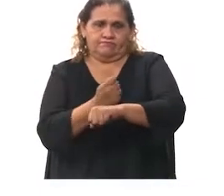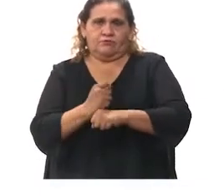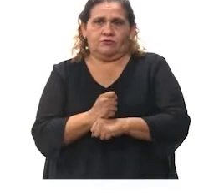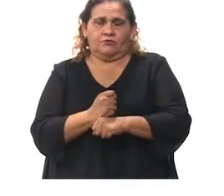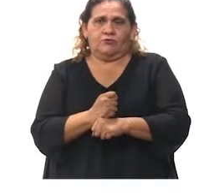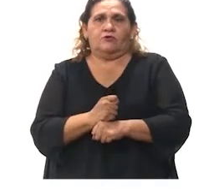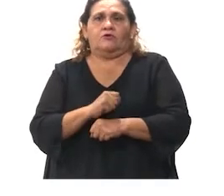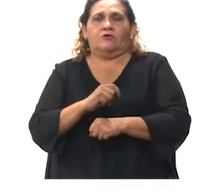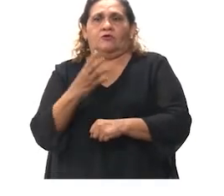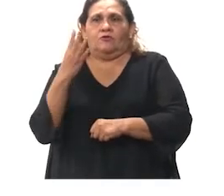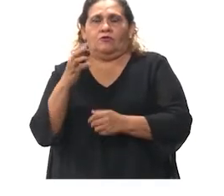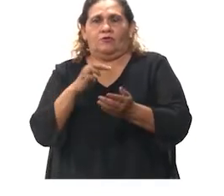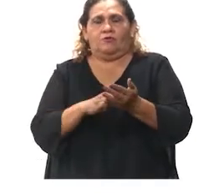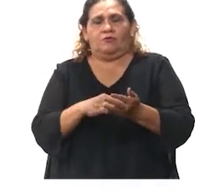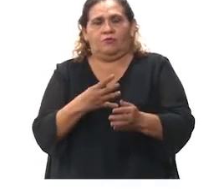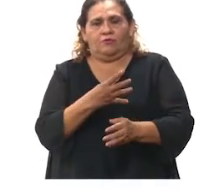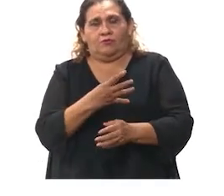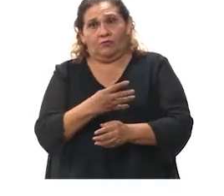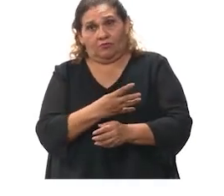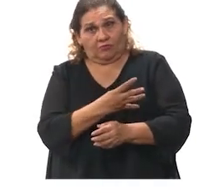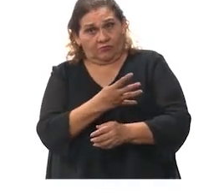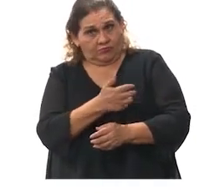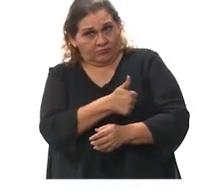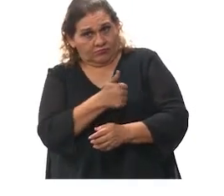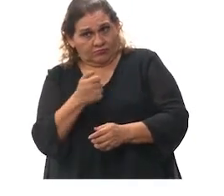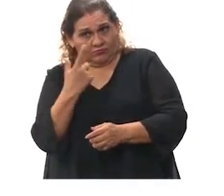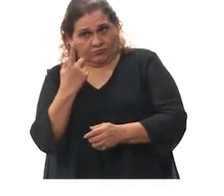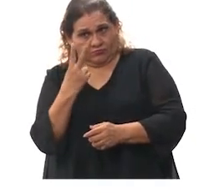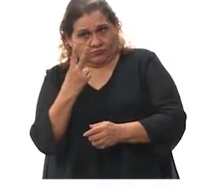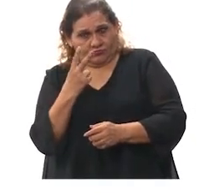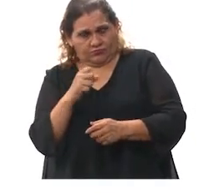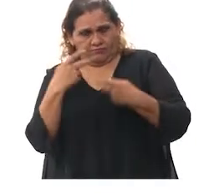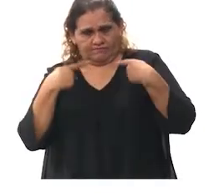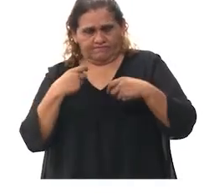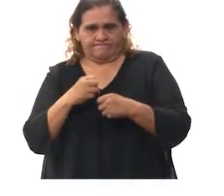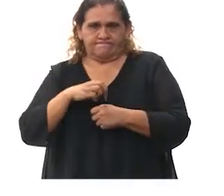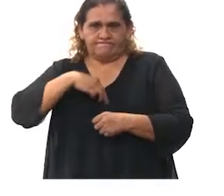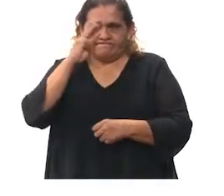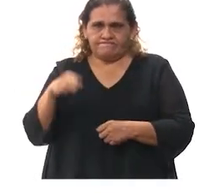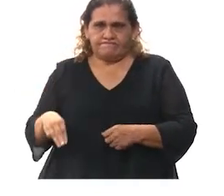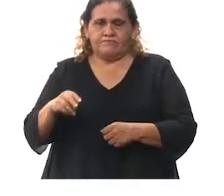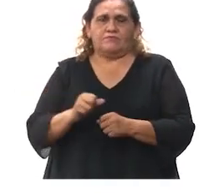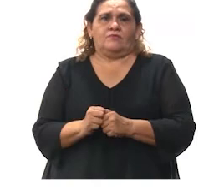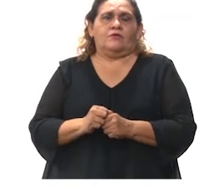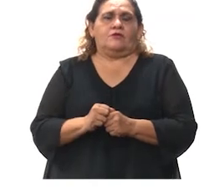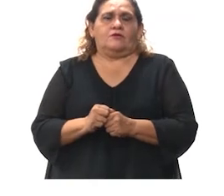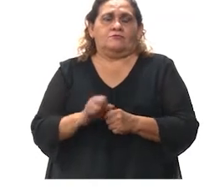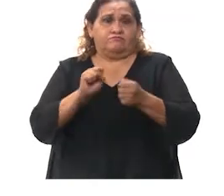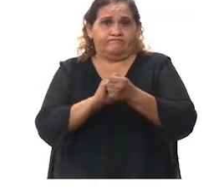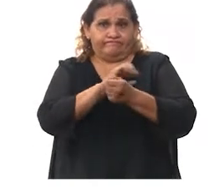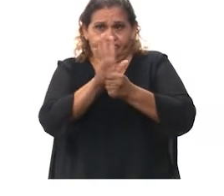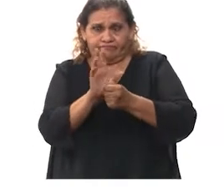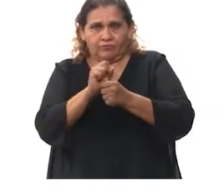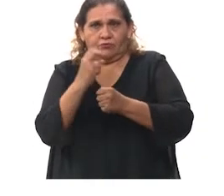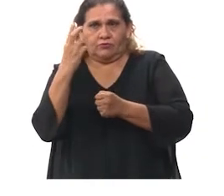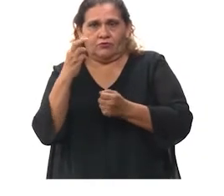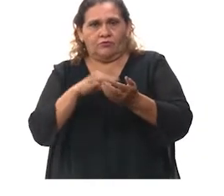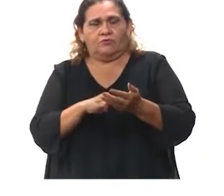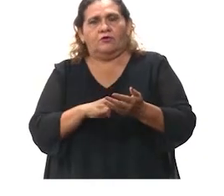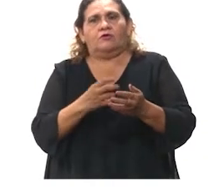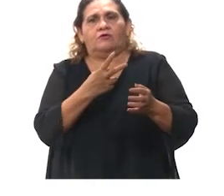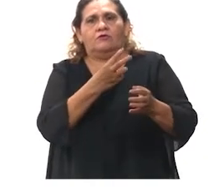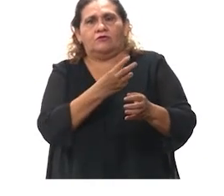kalanojumpuli ti hospitalti aljalachilo. Ula kohate tupatico basko nislechak albetan tiobo. Ukinil tulak lemakos okupaga tiole kohanilu